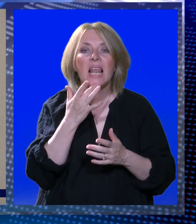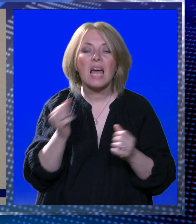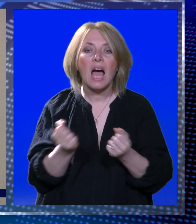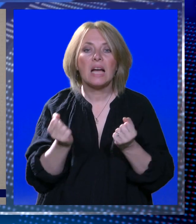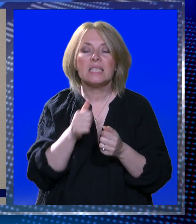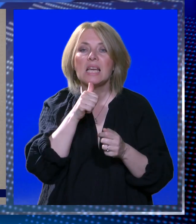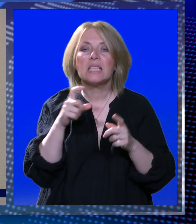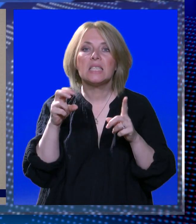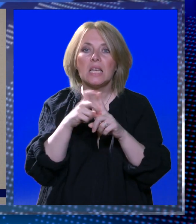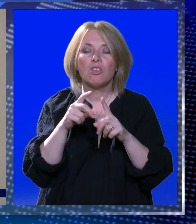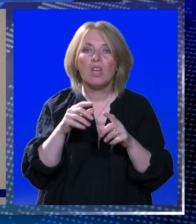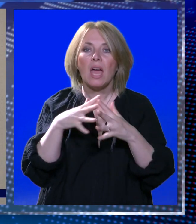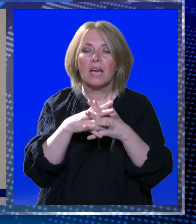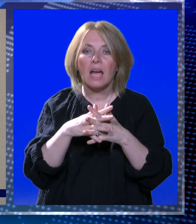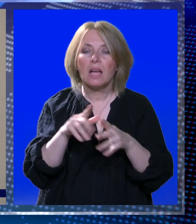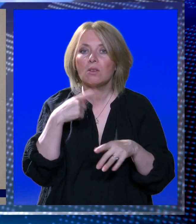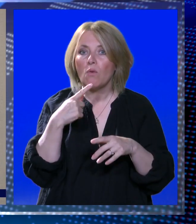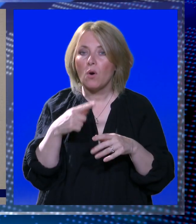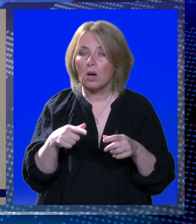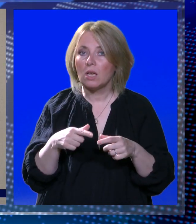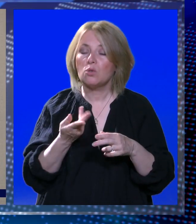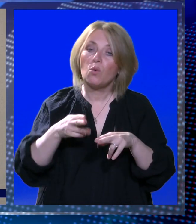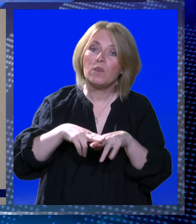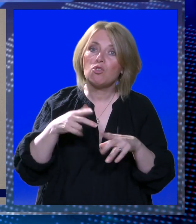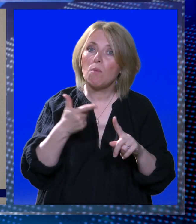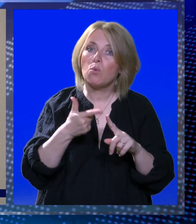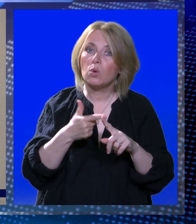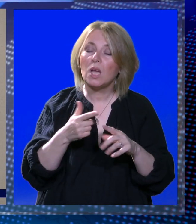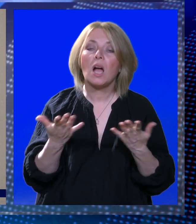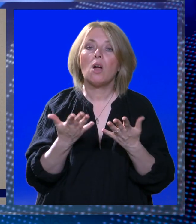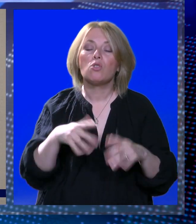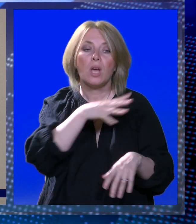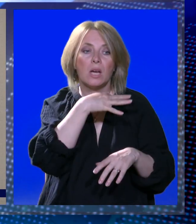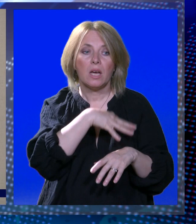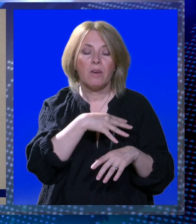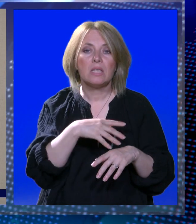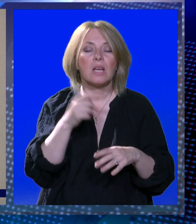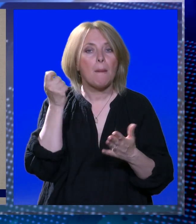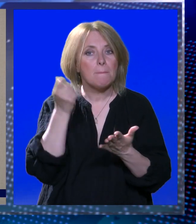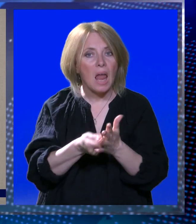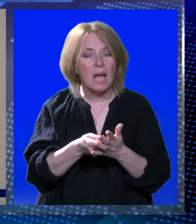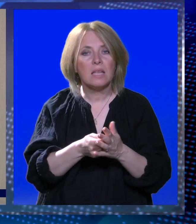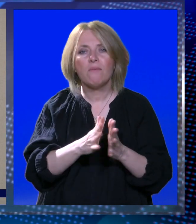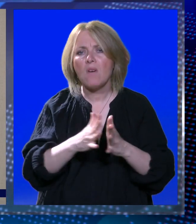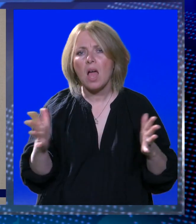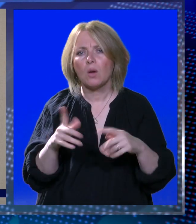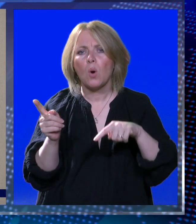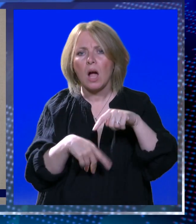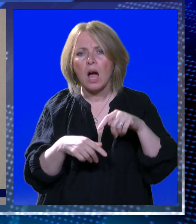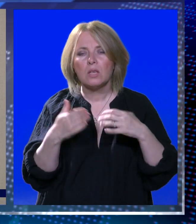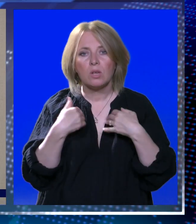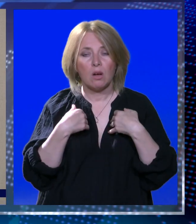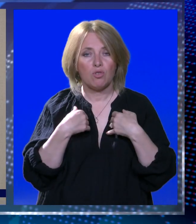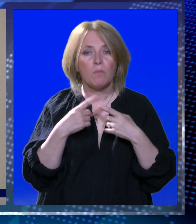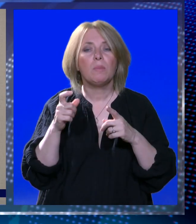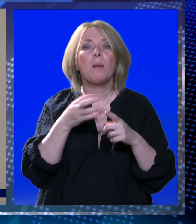akcija, Srđe grad su jasno isticali u više svojih istupa kako će Republika Hrvatska platiti ogromnu kaznu i